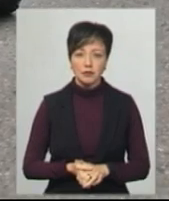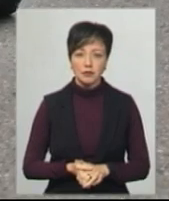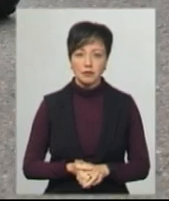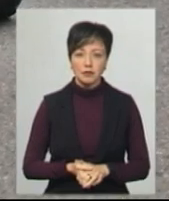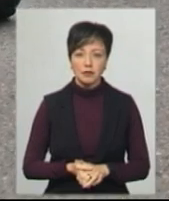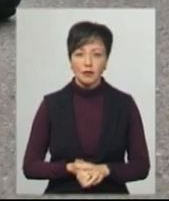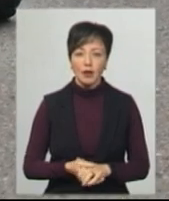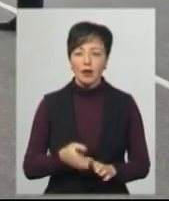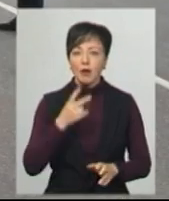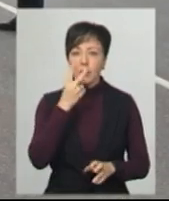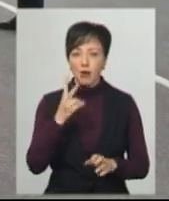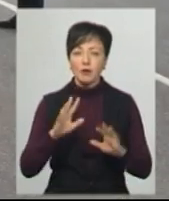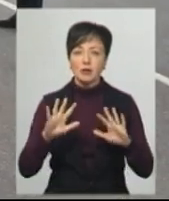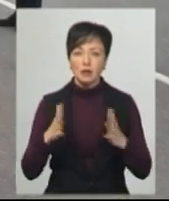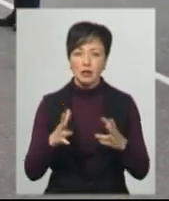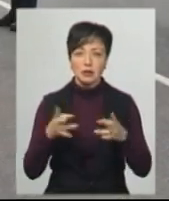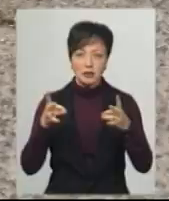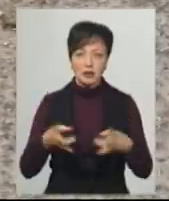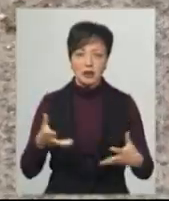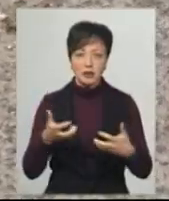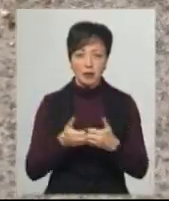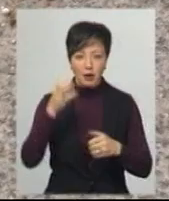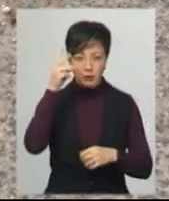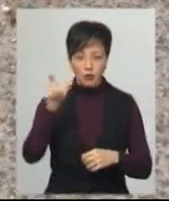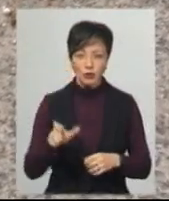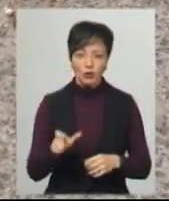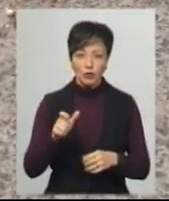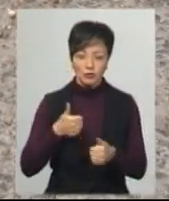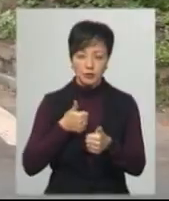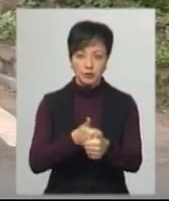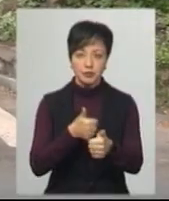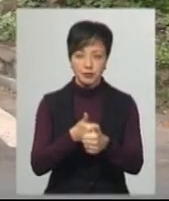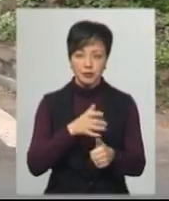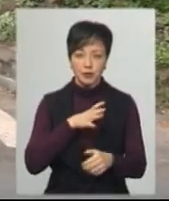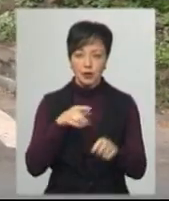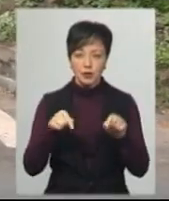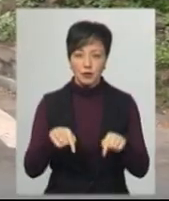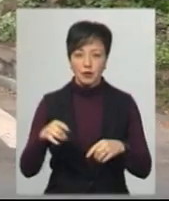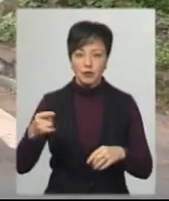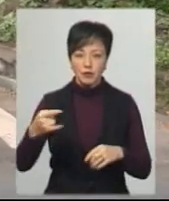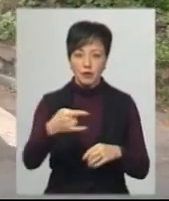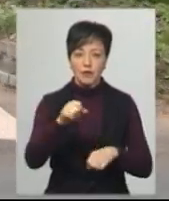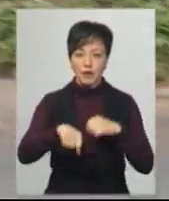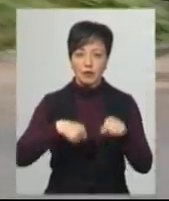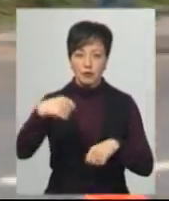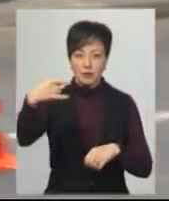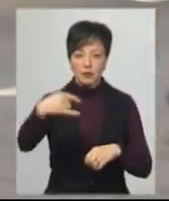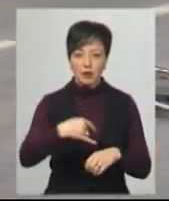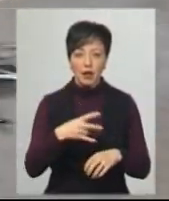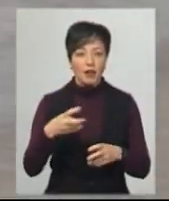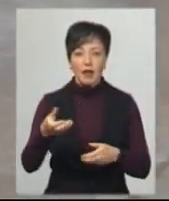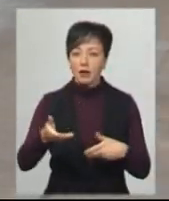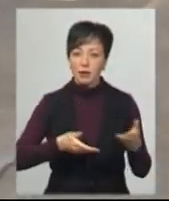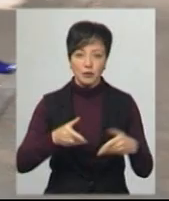Бачив, як сталося ДТП, хмельничанин Максим, чоловік каже, їхав позаду. Буквально звідси виїжджає велосипед дитини, не на